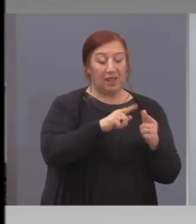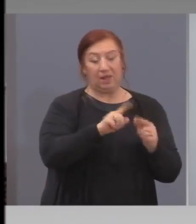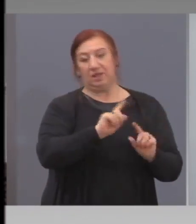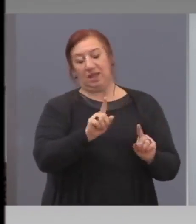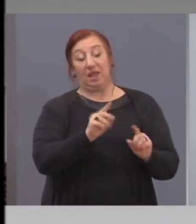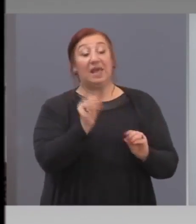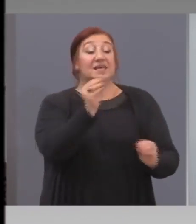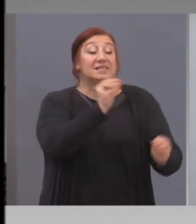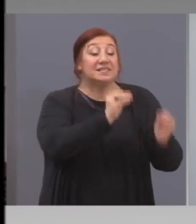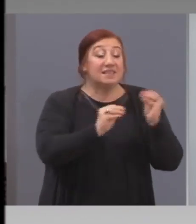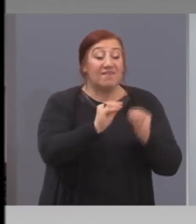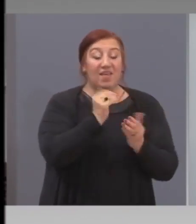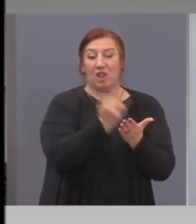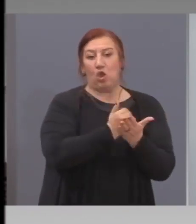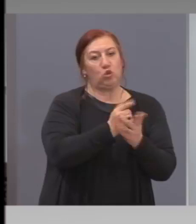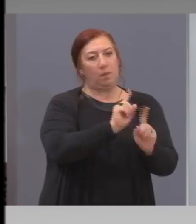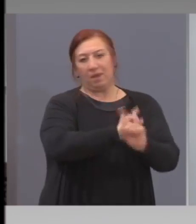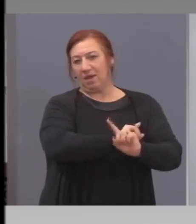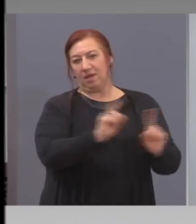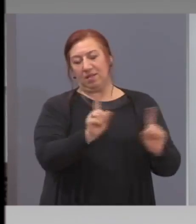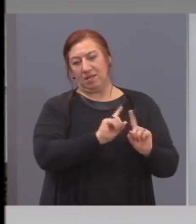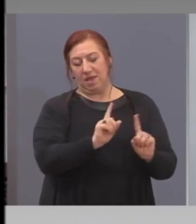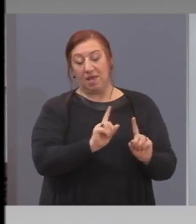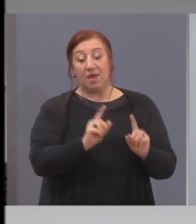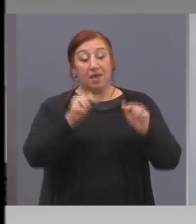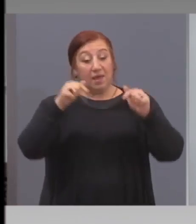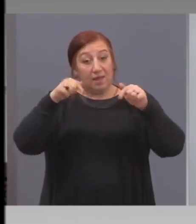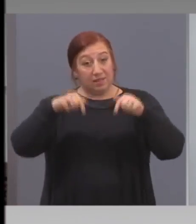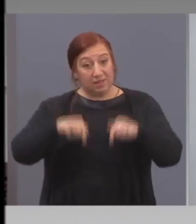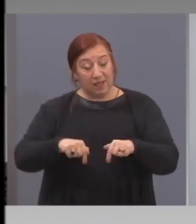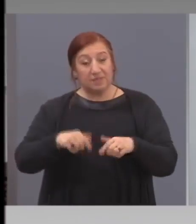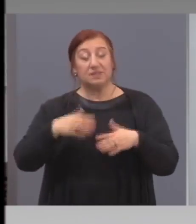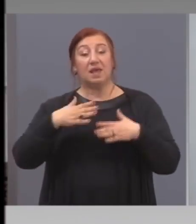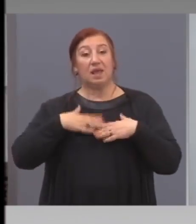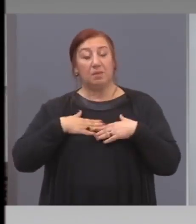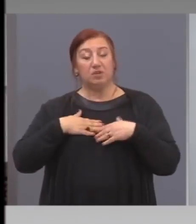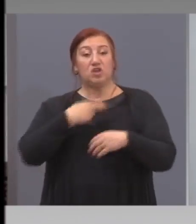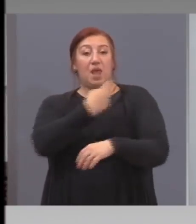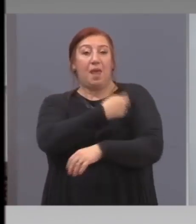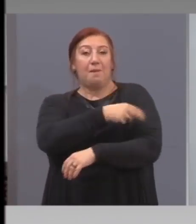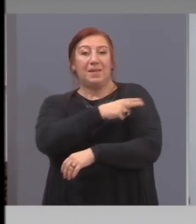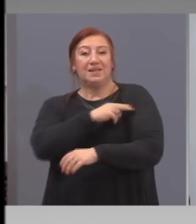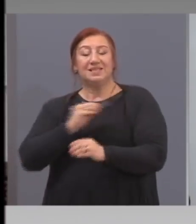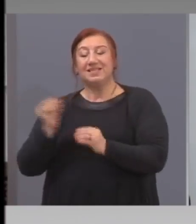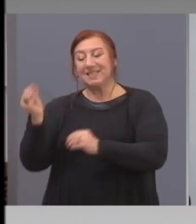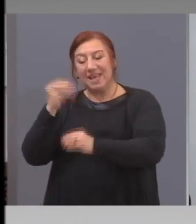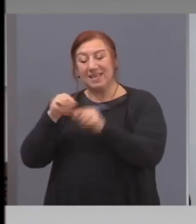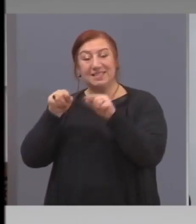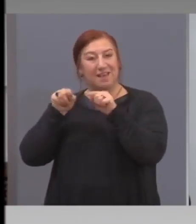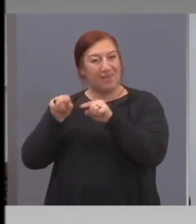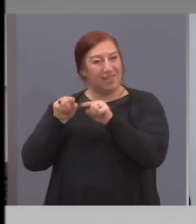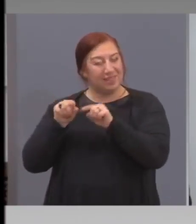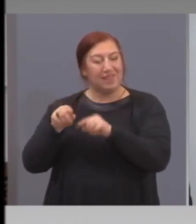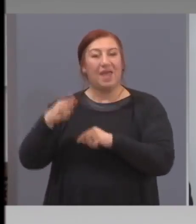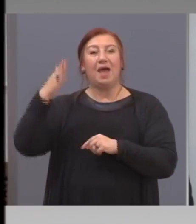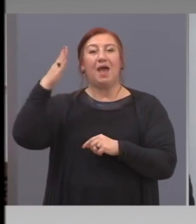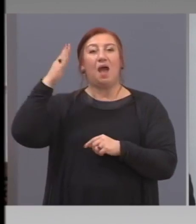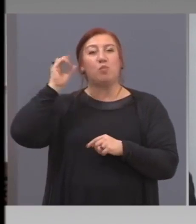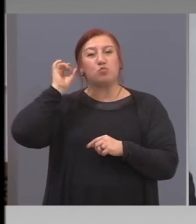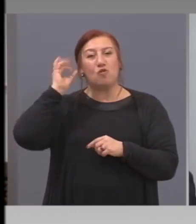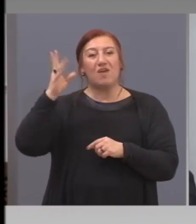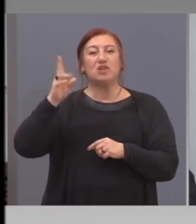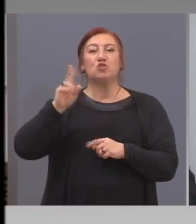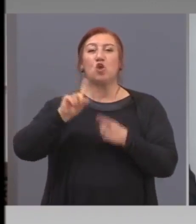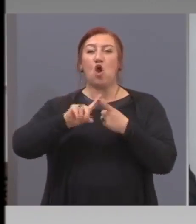защото ето днеска го нарекохме съвет. Той, професор Костов, изцяло, сигурно ме гледа,